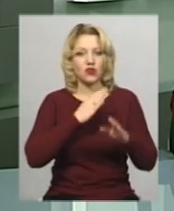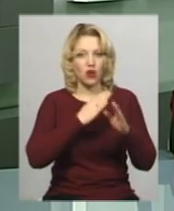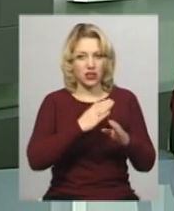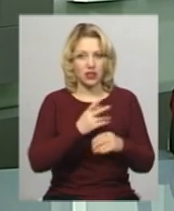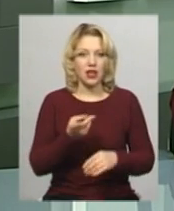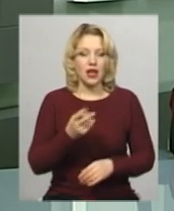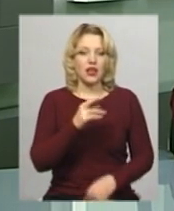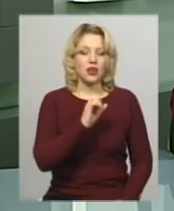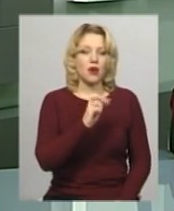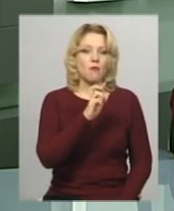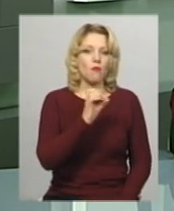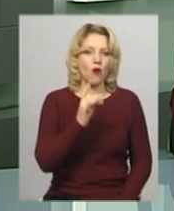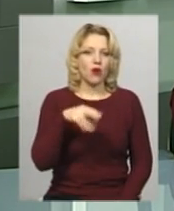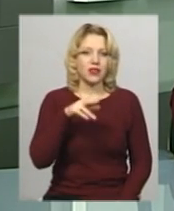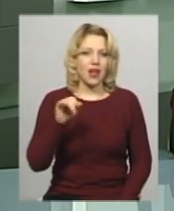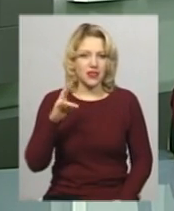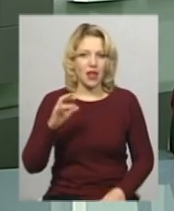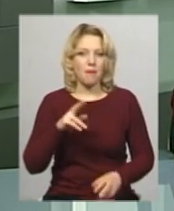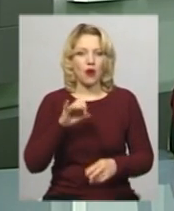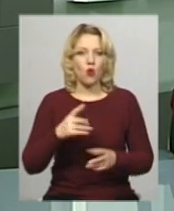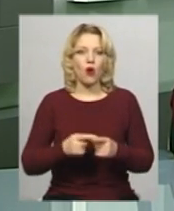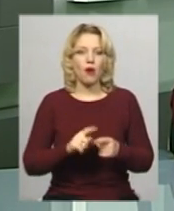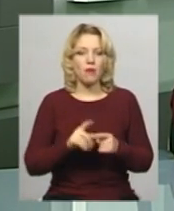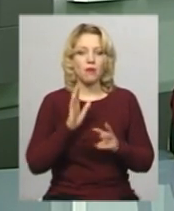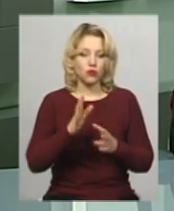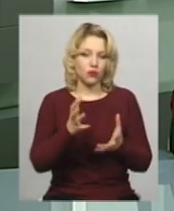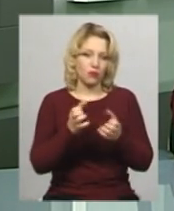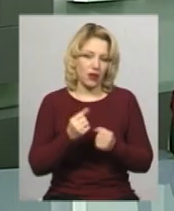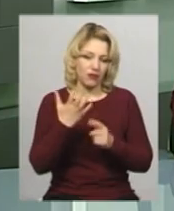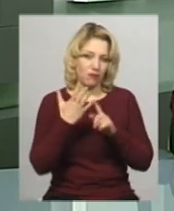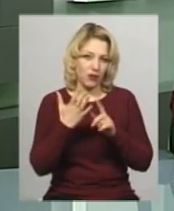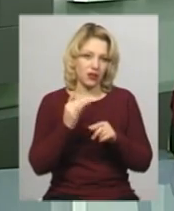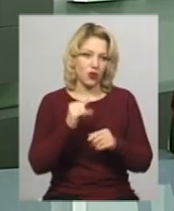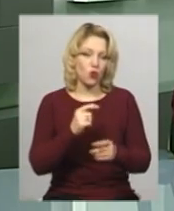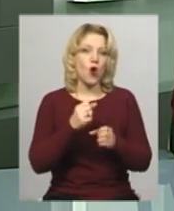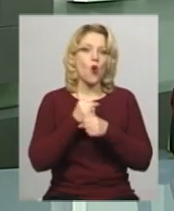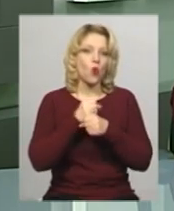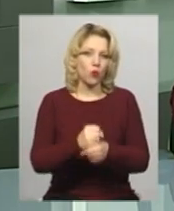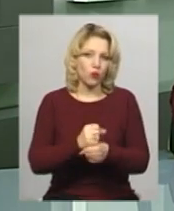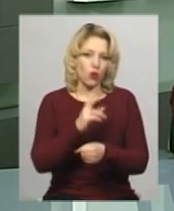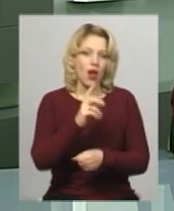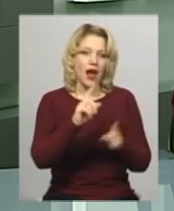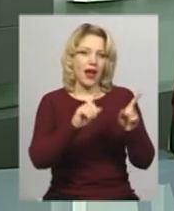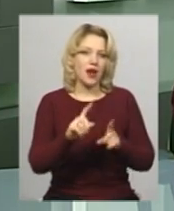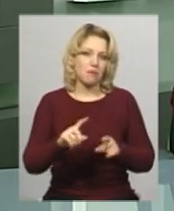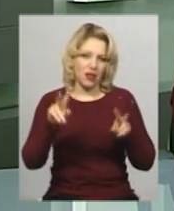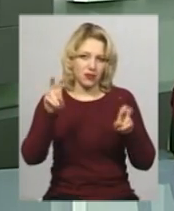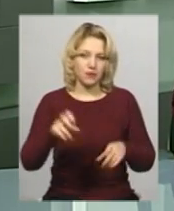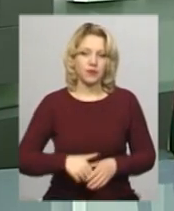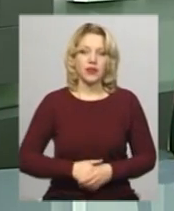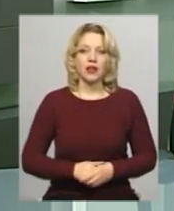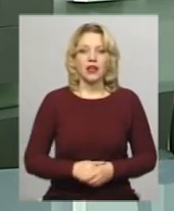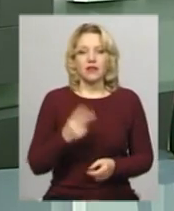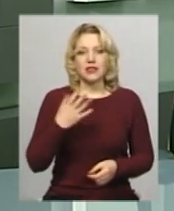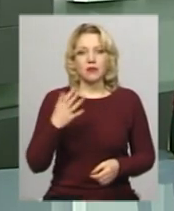Пархомова. Нагадаємо, хмельницькі каратисти в п'яти братимуть участь у Кубку Карпат. 25 січня о